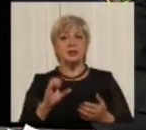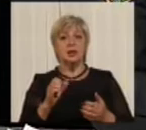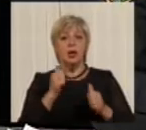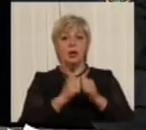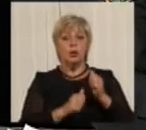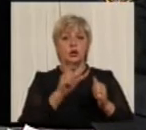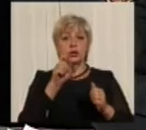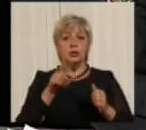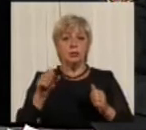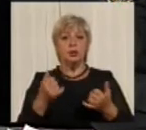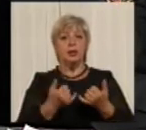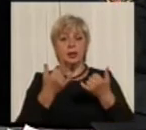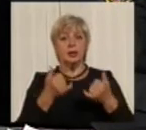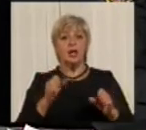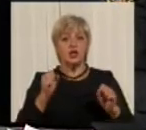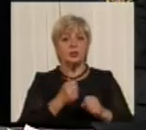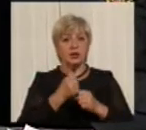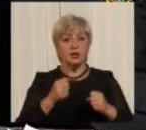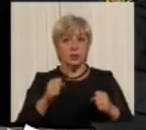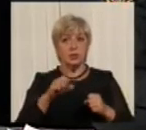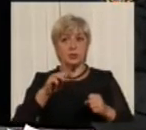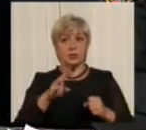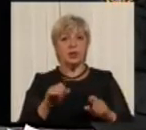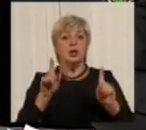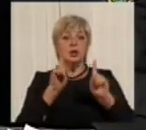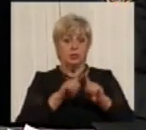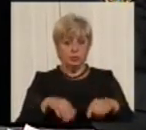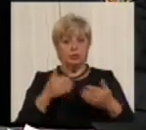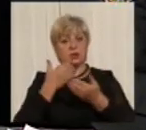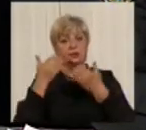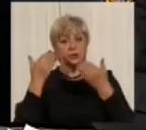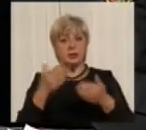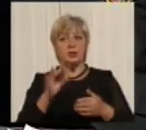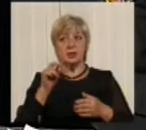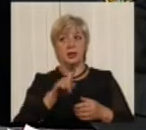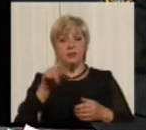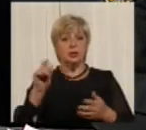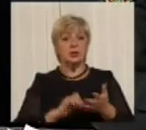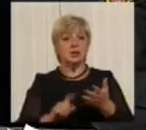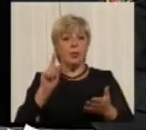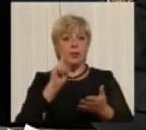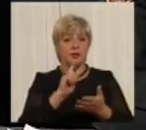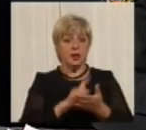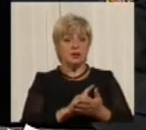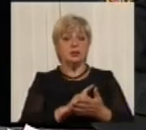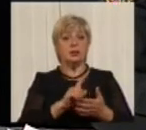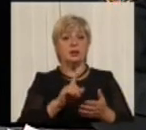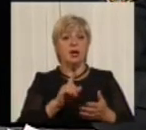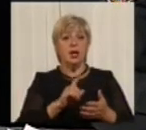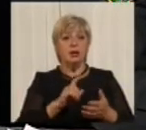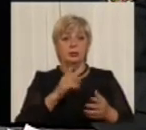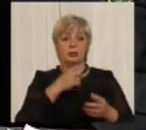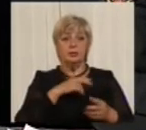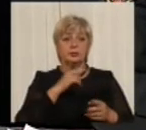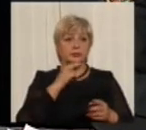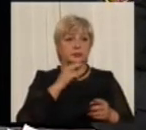людина може для швидкісті, тому що туди ж теж звернутися, і вони зобов'язані будуть на це відреагувати, і